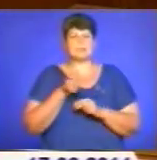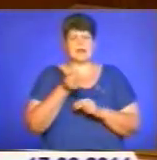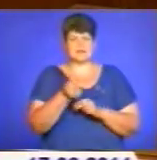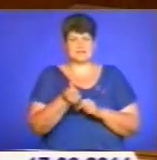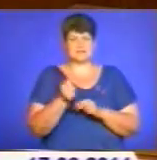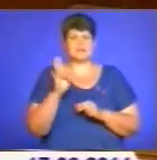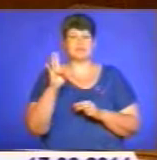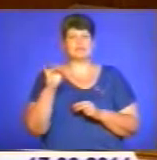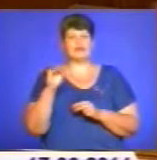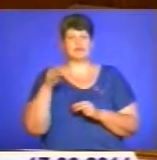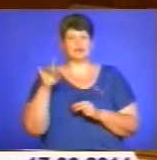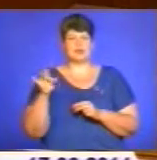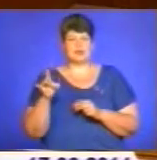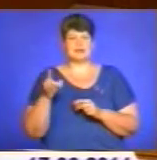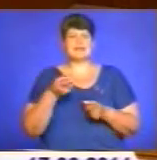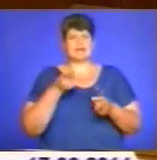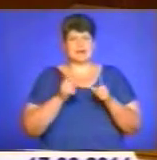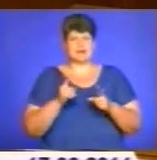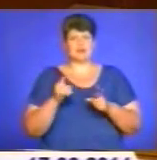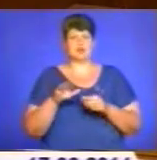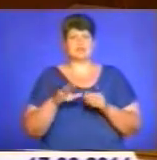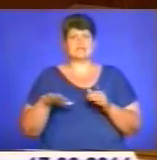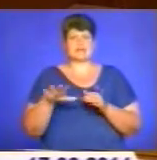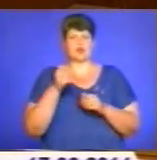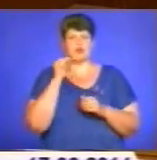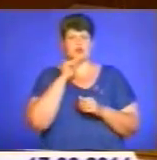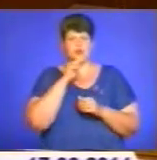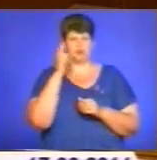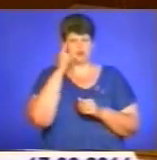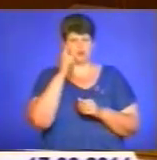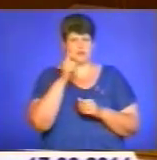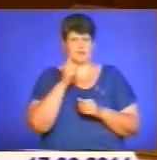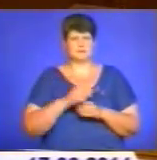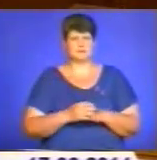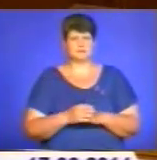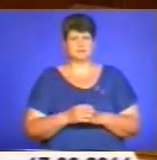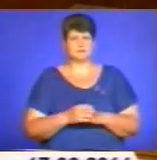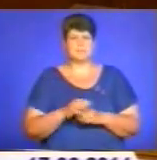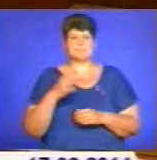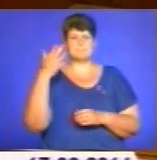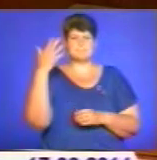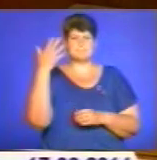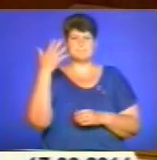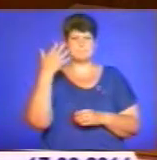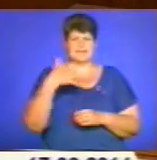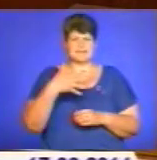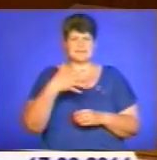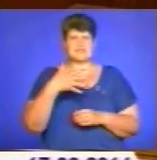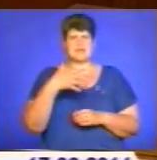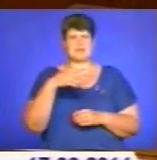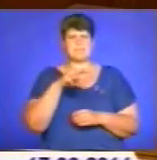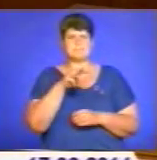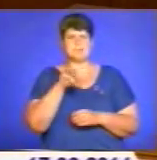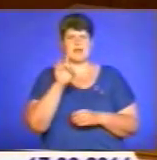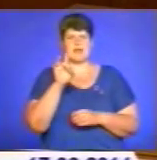нафтогазу, так і реального сектору економіки. Вдумайтесь. 50 мільярдів